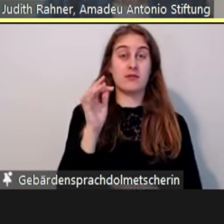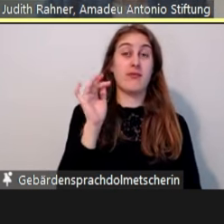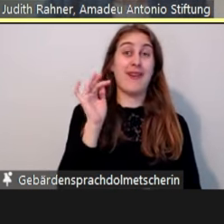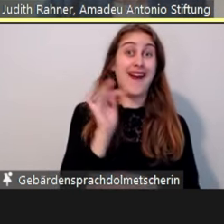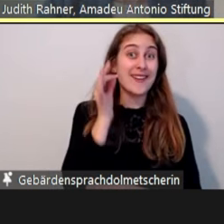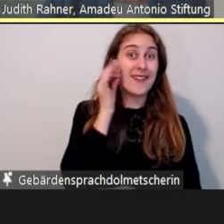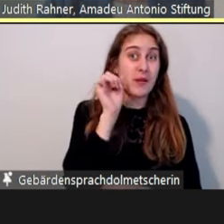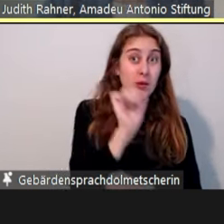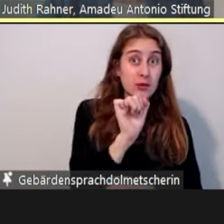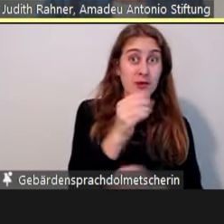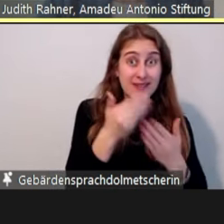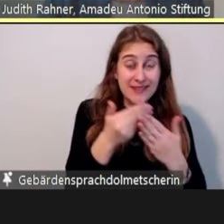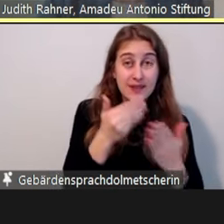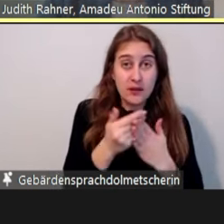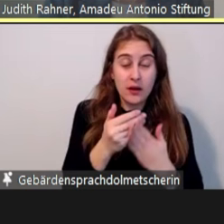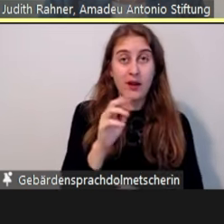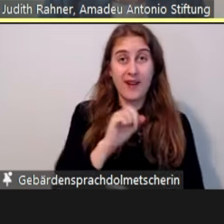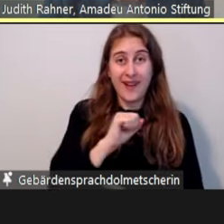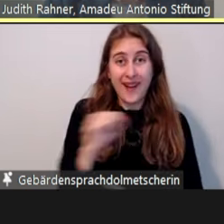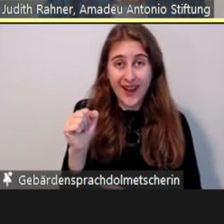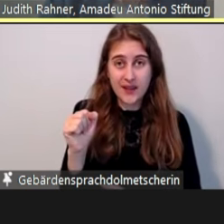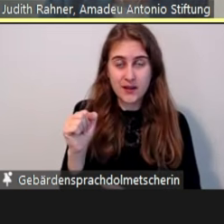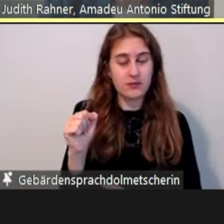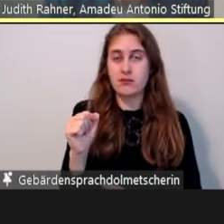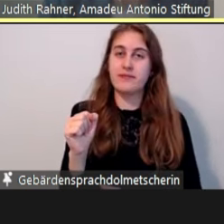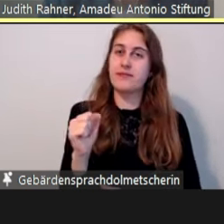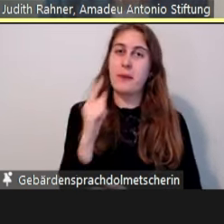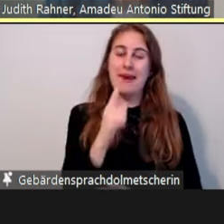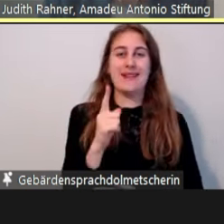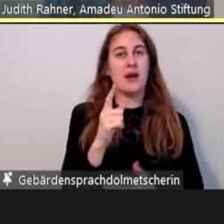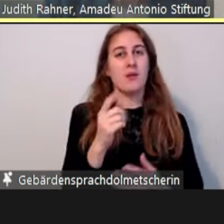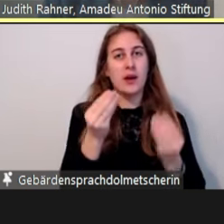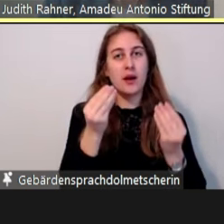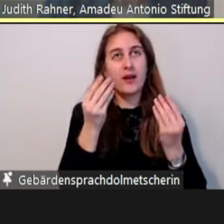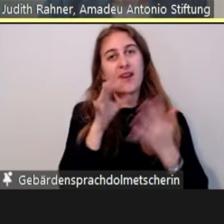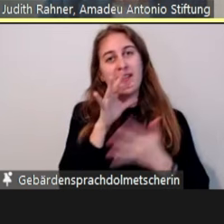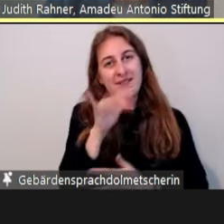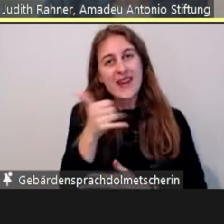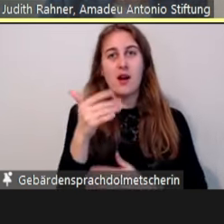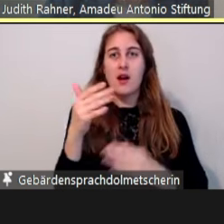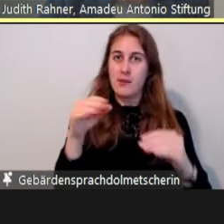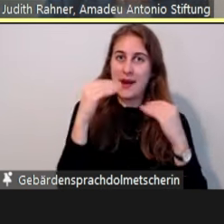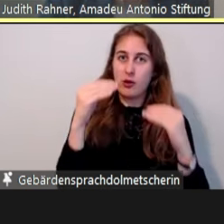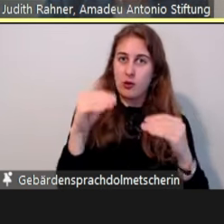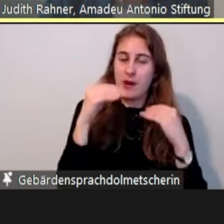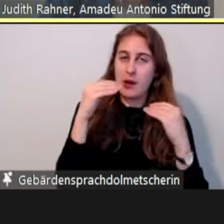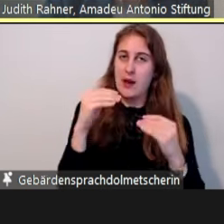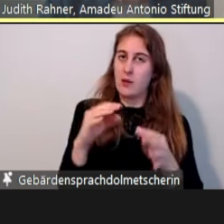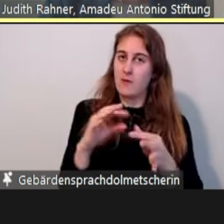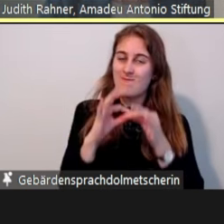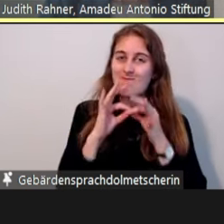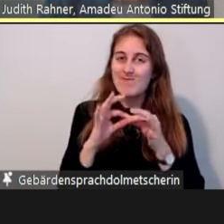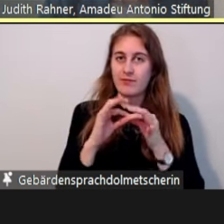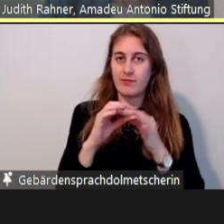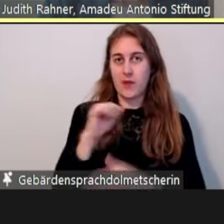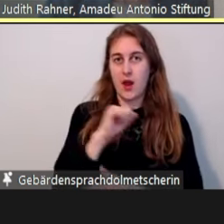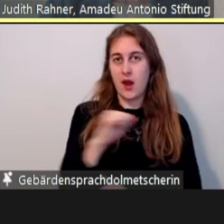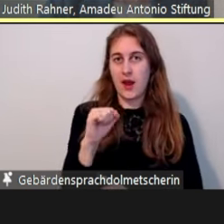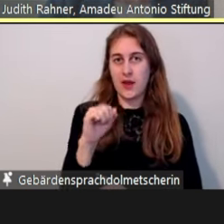Verquickung von antifeministischen, also von Meldungen, die bei uns eingegangen sind, verweisen ziemlich oft auf ein